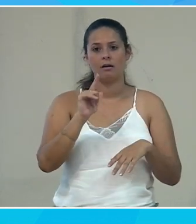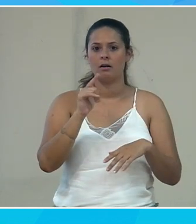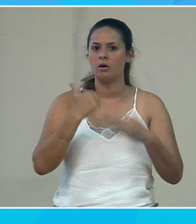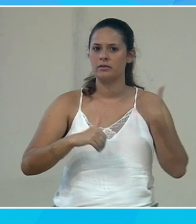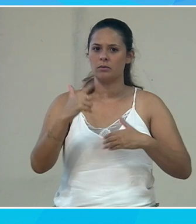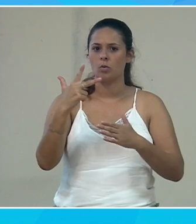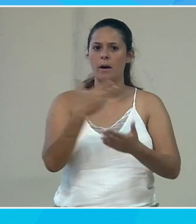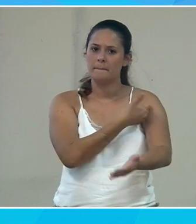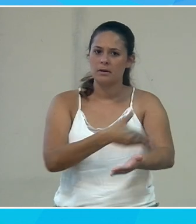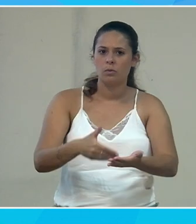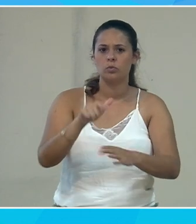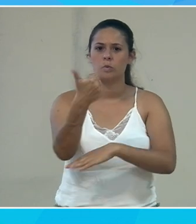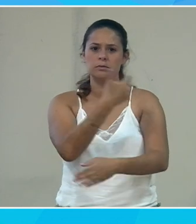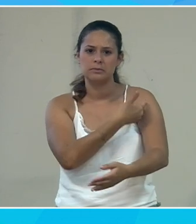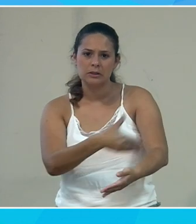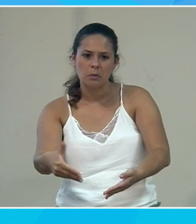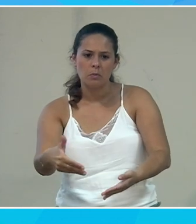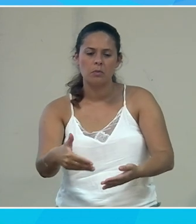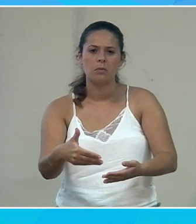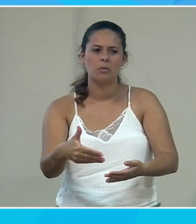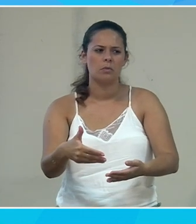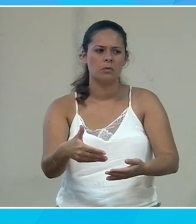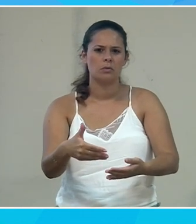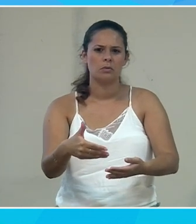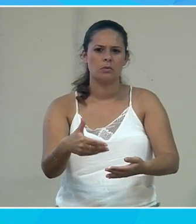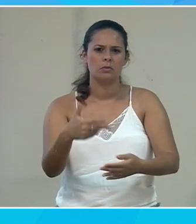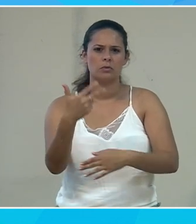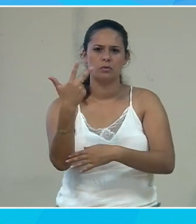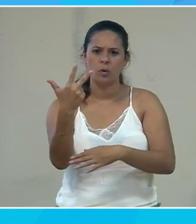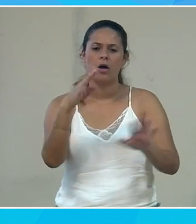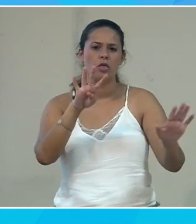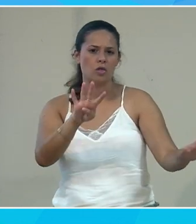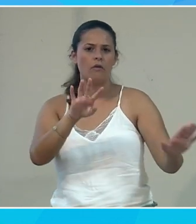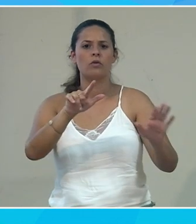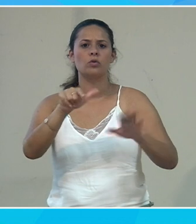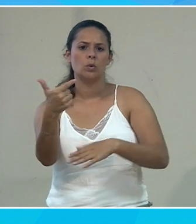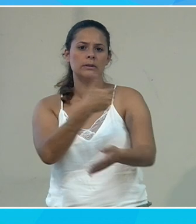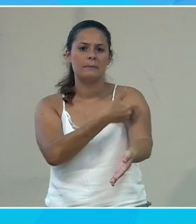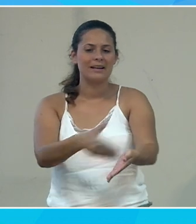millions, 12 millions ? 3, 9, 12 ?